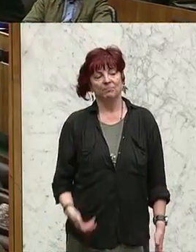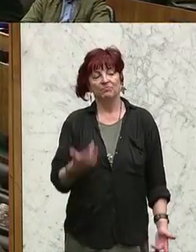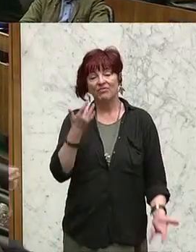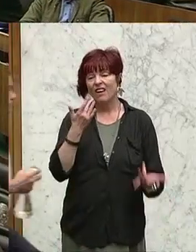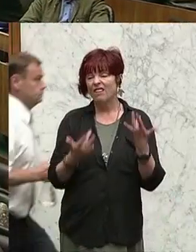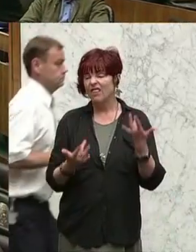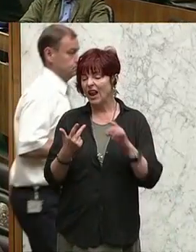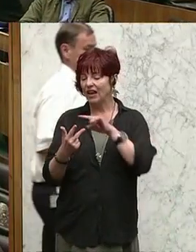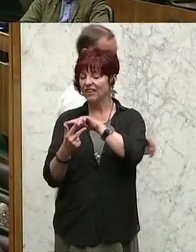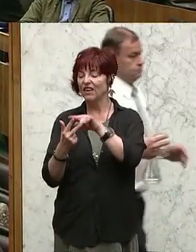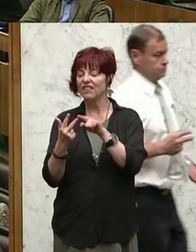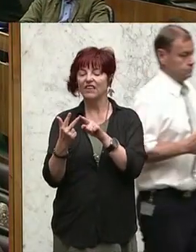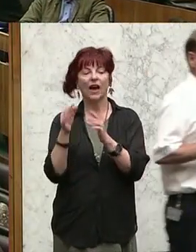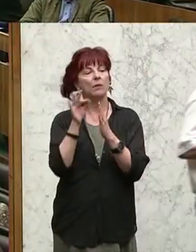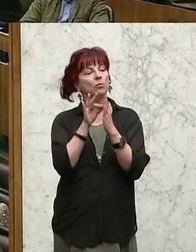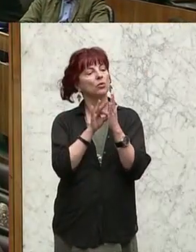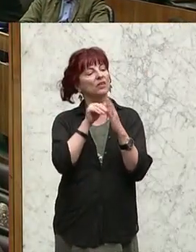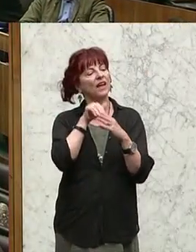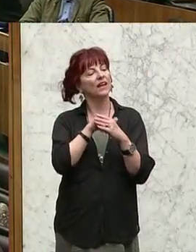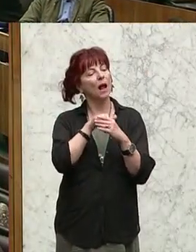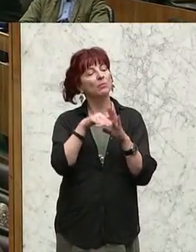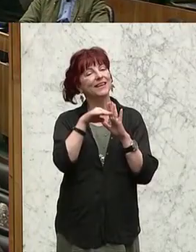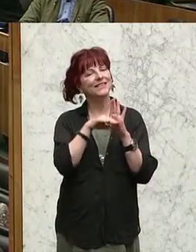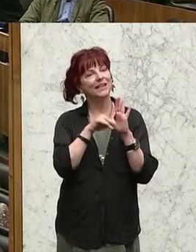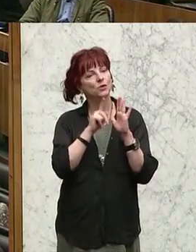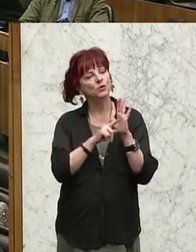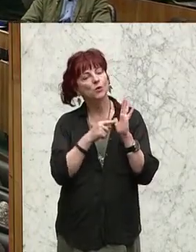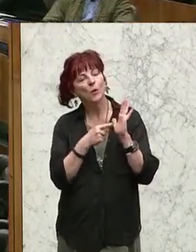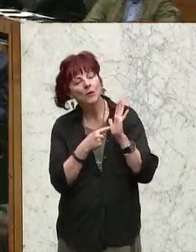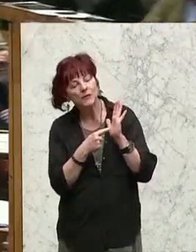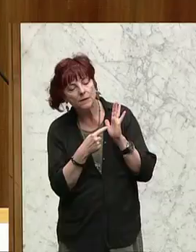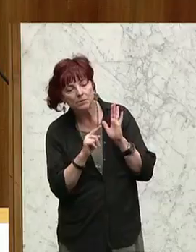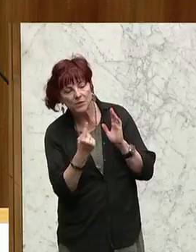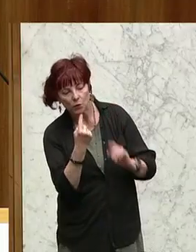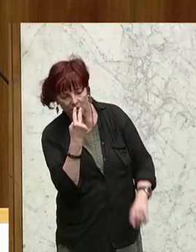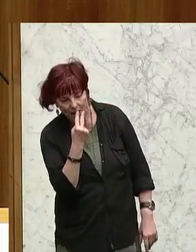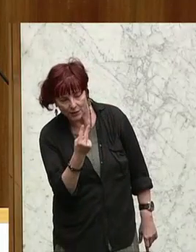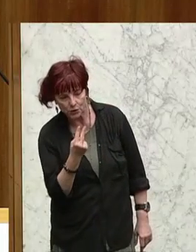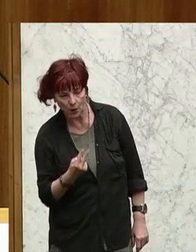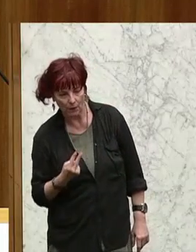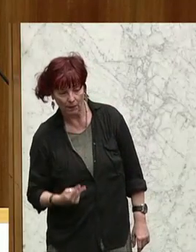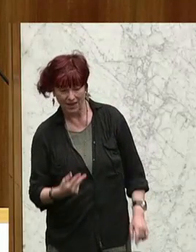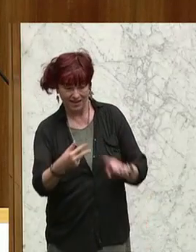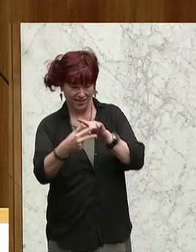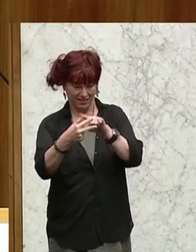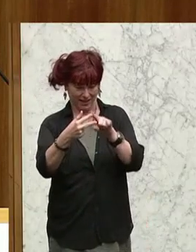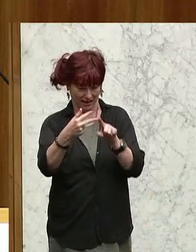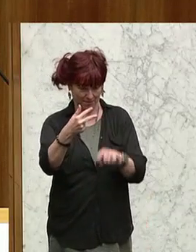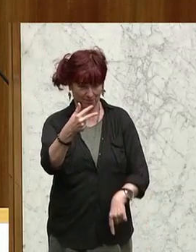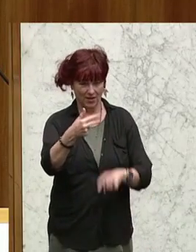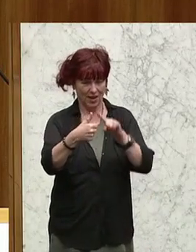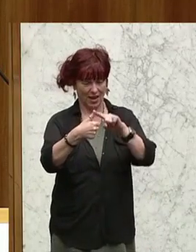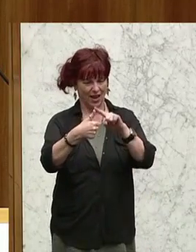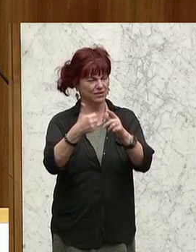Vielleicht drei Punkte in dem Gesetz, die man herausheben sollte und die eigentlich erwähnenswert sind und die eigentlich auch nicht erklärbar sind. Das Erste